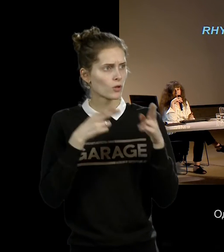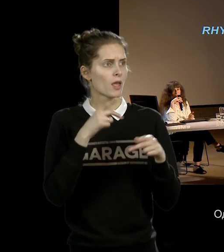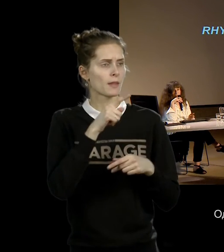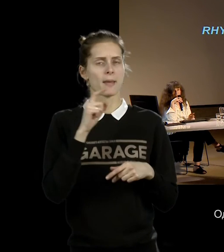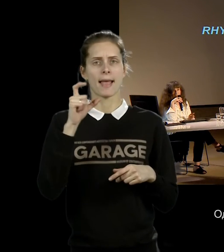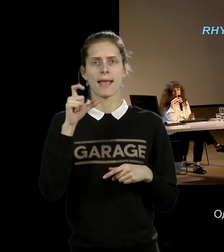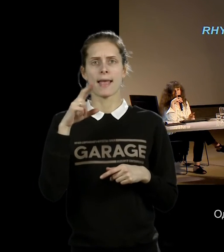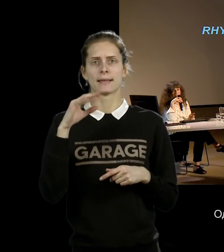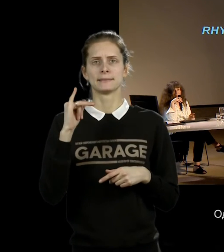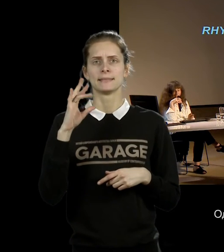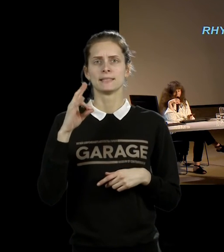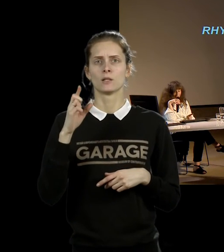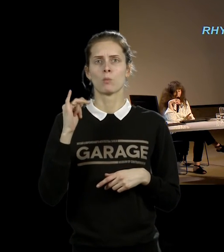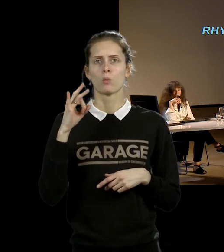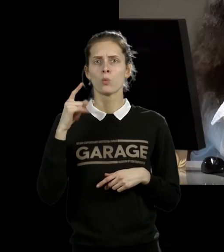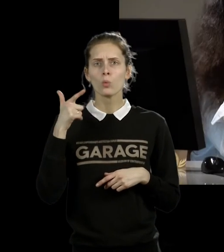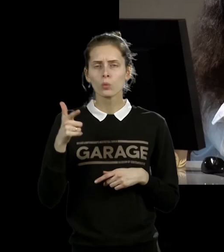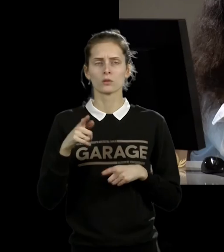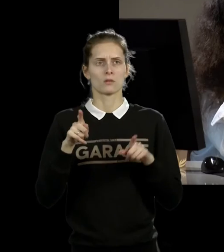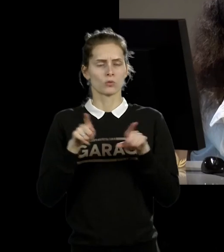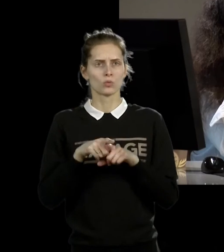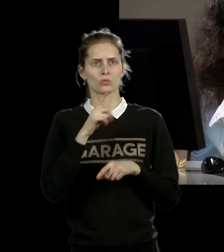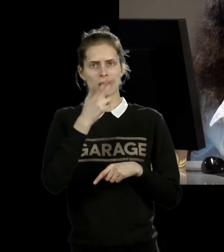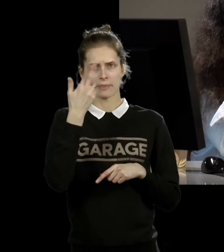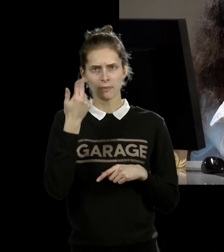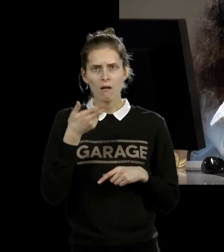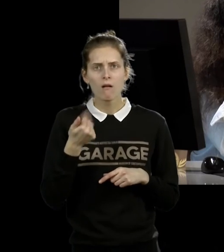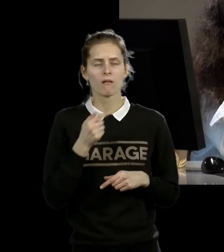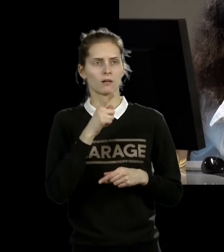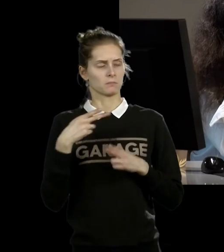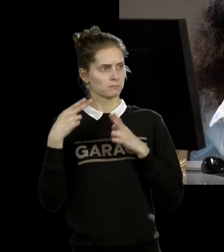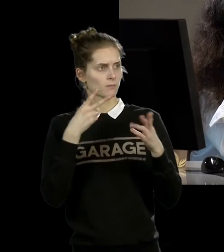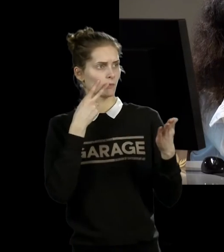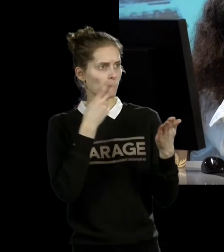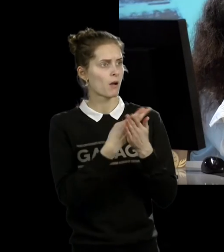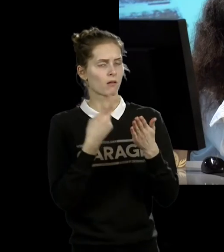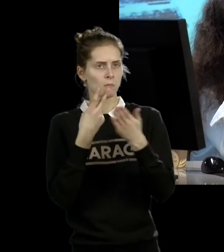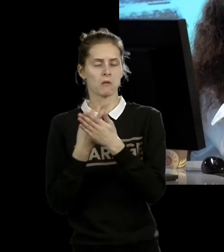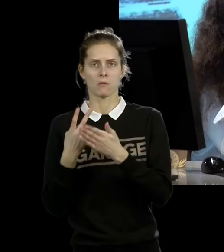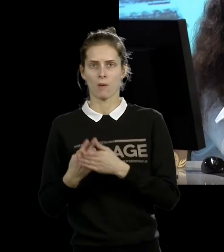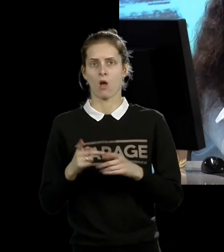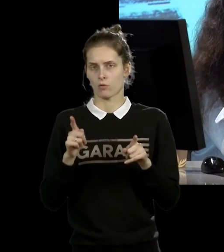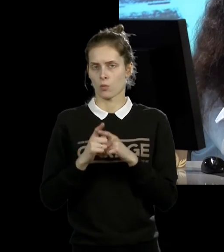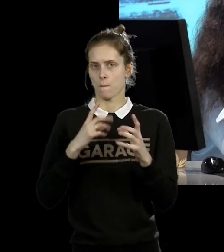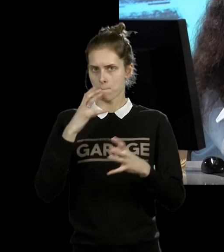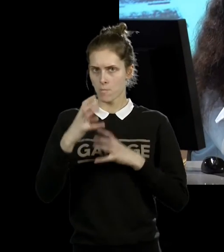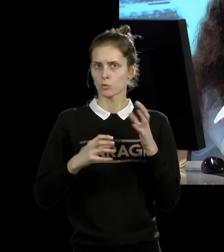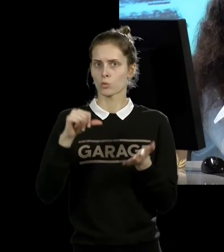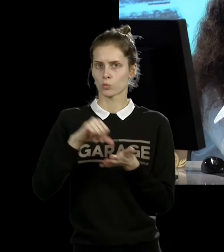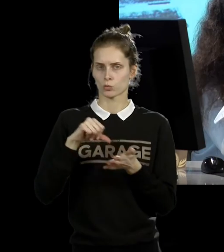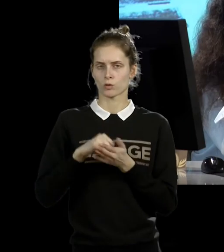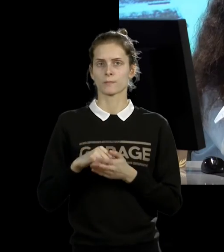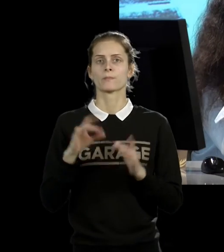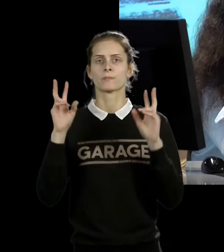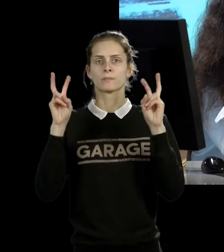фестивале, другой был показан в Италии. То есть это уже тогда было вполне себе частью международного контекста. «Ритм-10» — самый